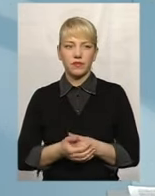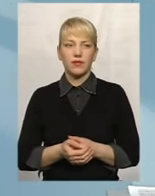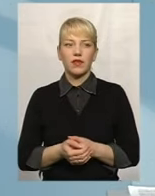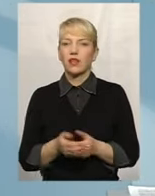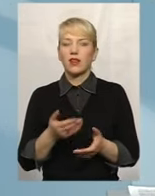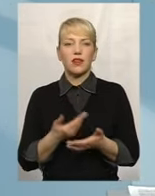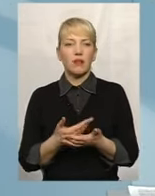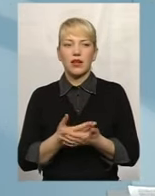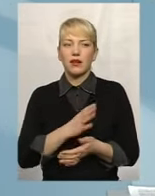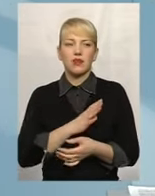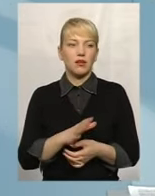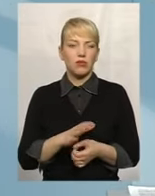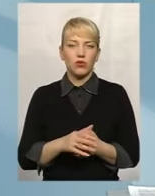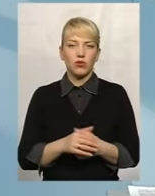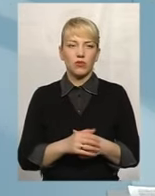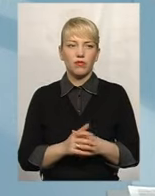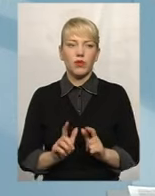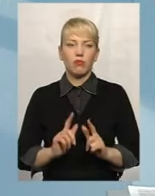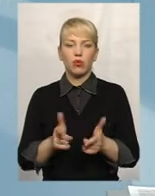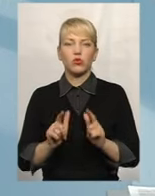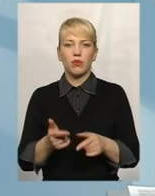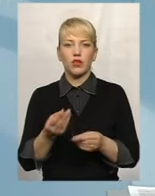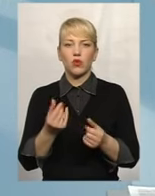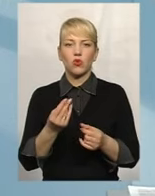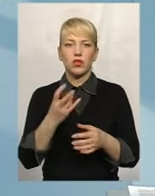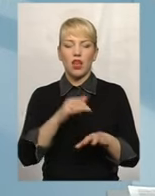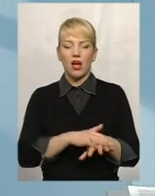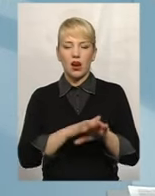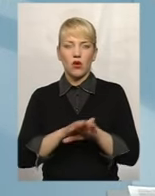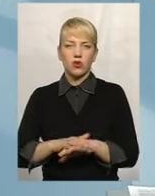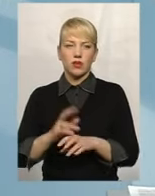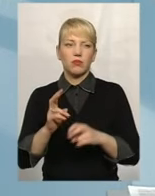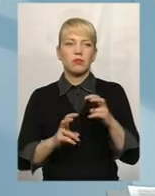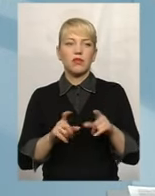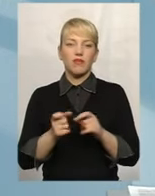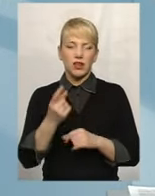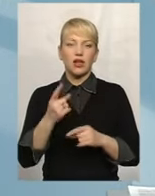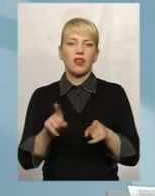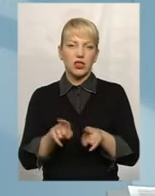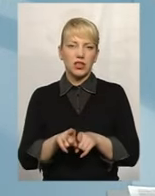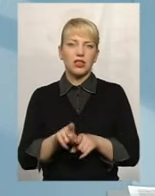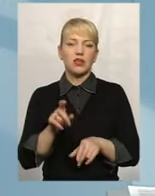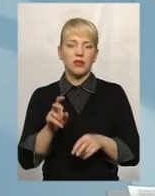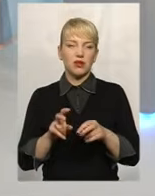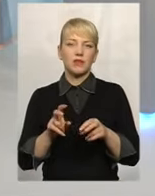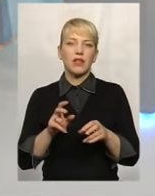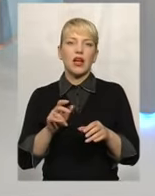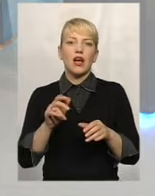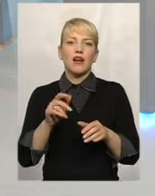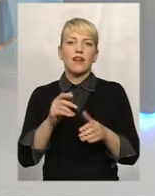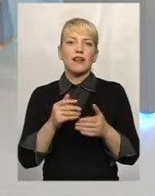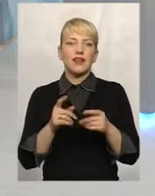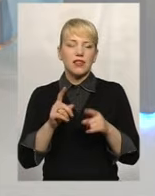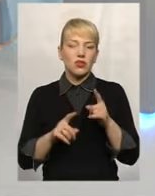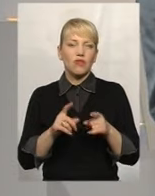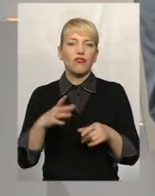Наприклад, не було поступання коштів на рахунки підприємця. І виникає така ситуація, що вони знають, але деколи від них немає... Тобто,